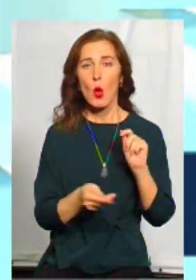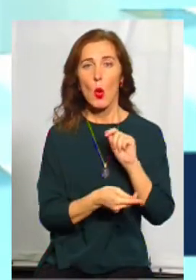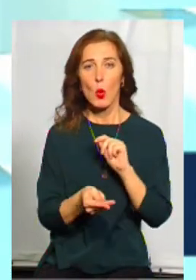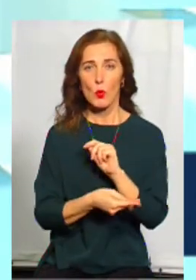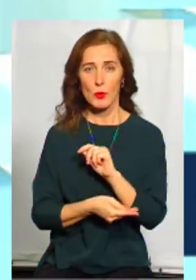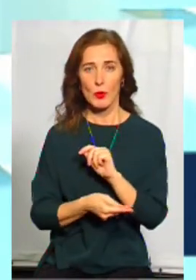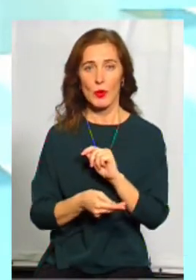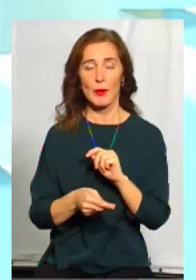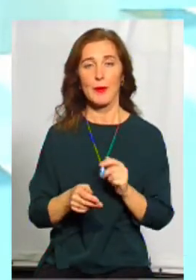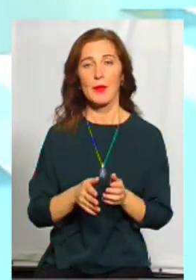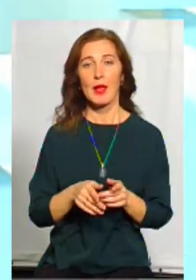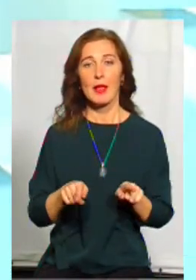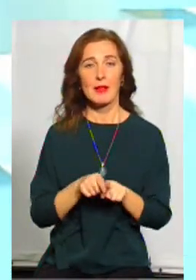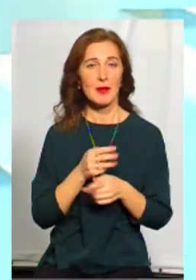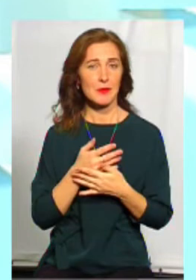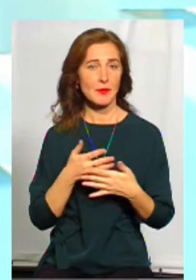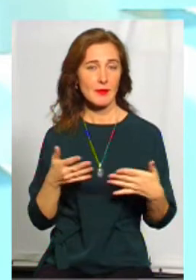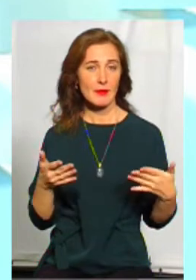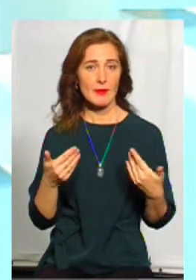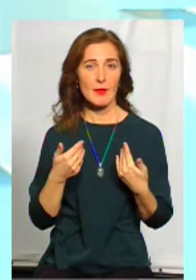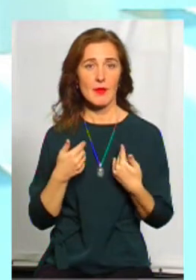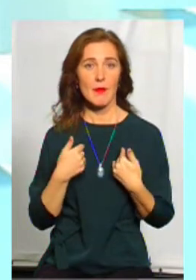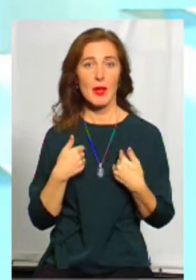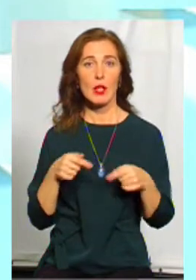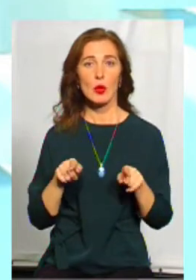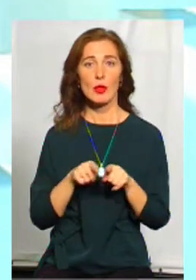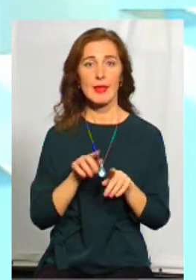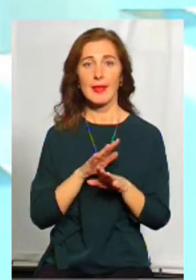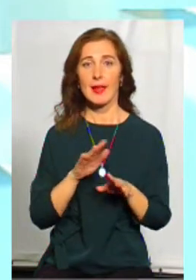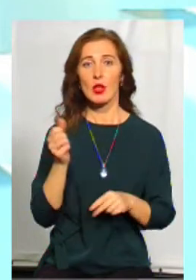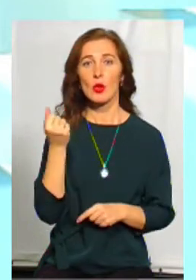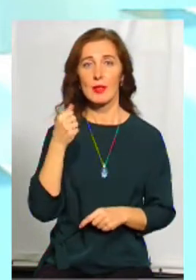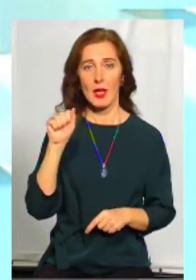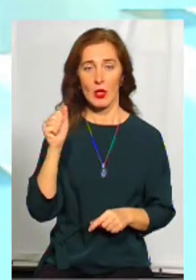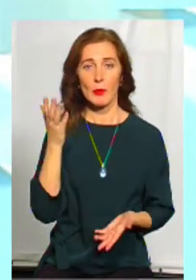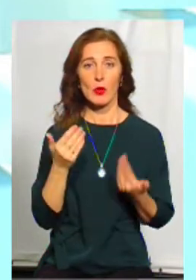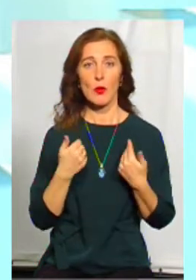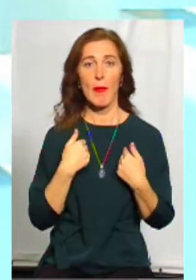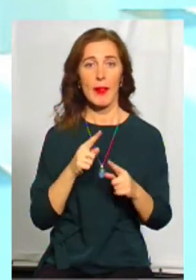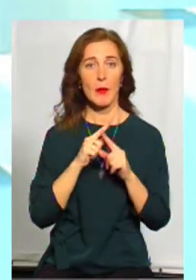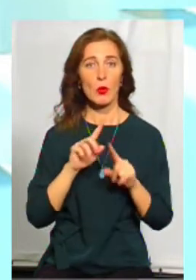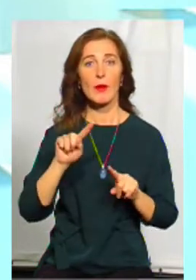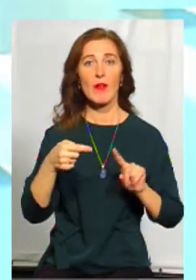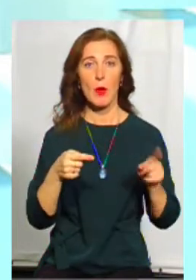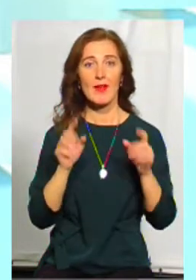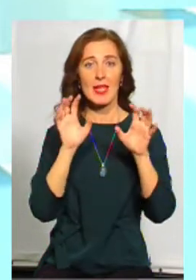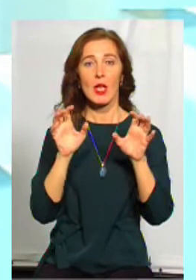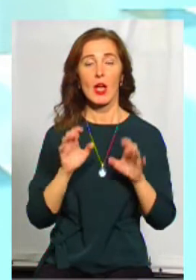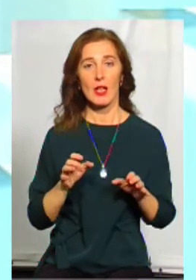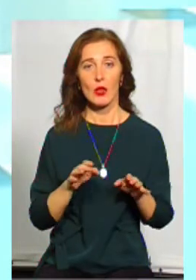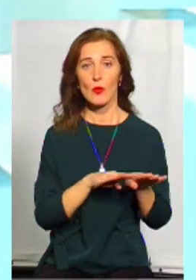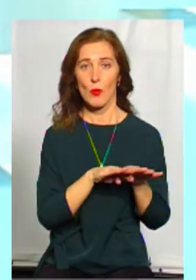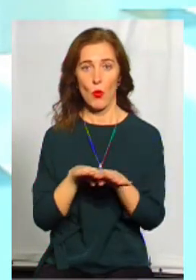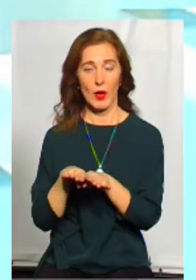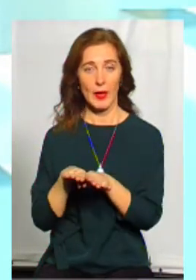законодавства, так, будь-якого ми тоді не досягнемо, якщо ми не будемо все-таки вимагати в законодавчому полі. І